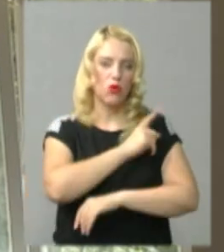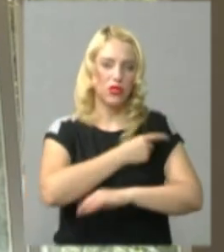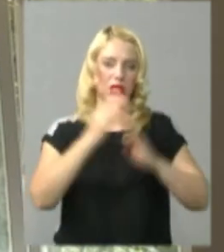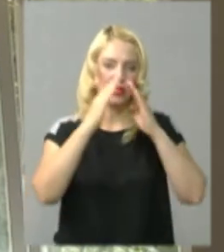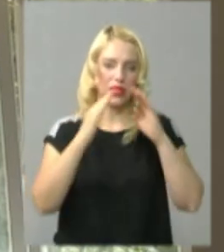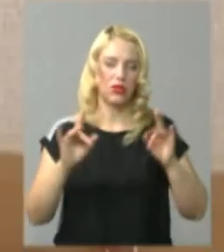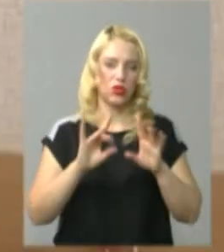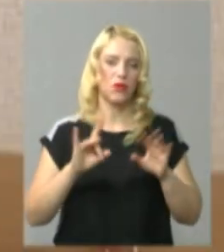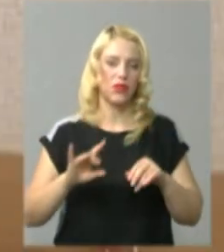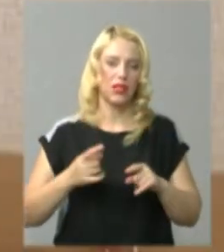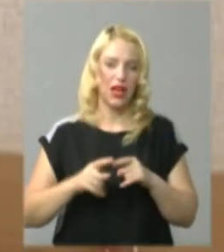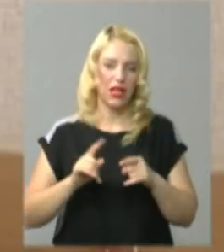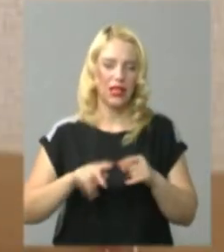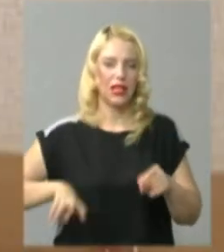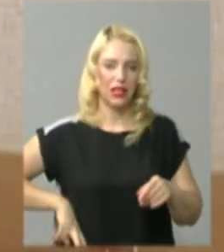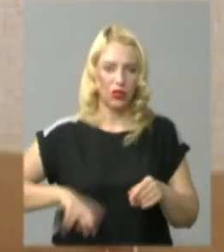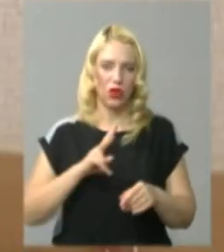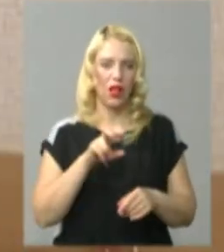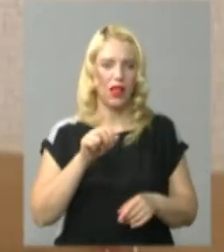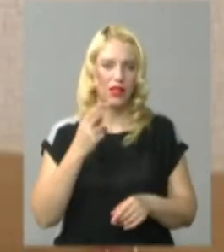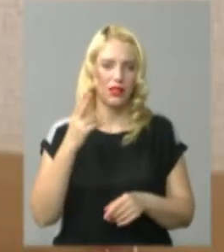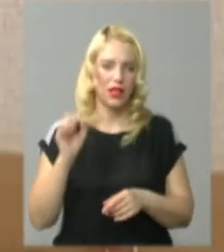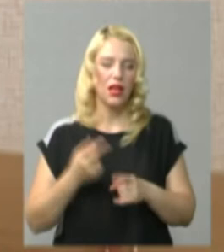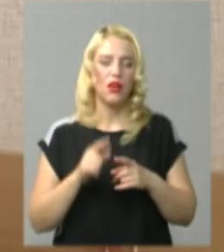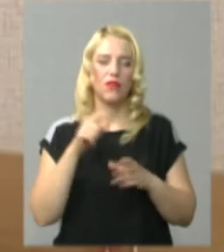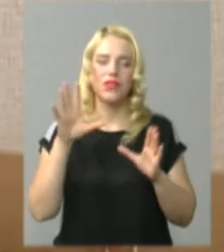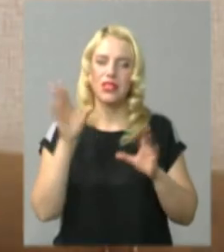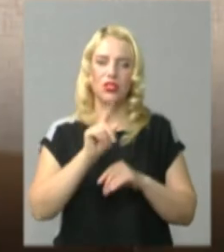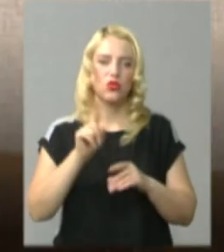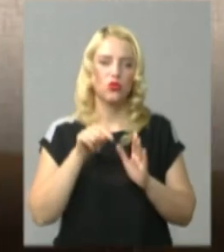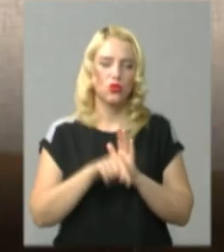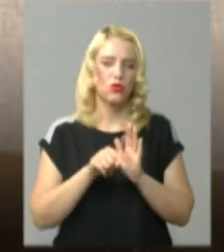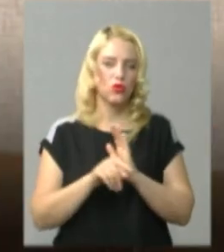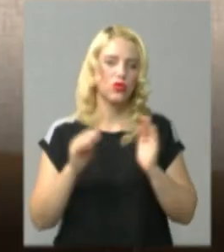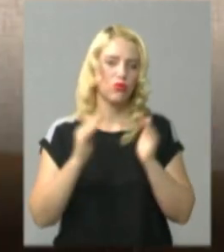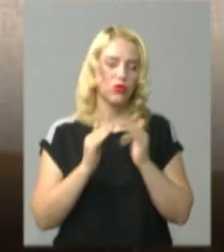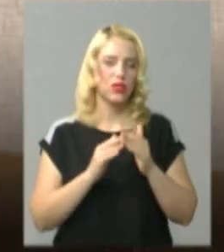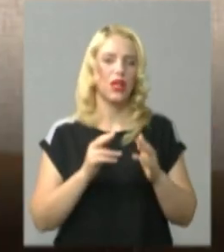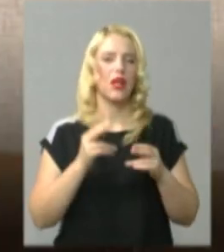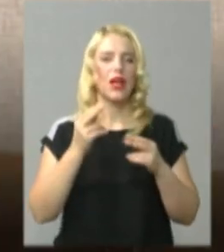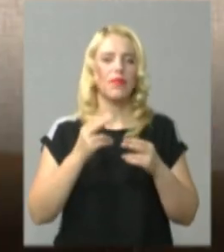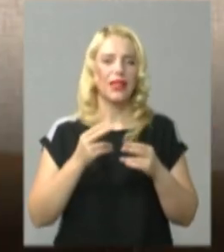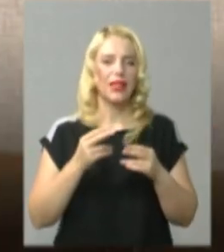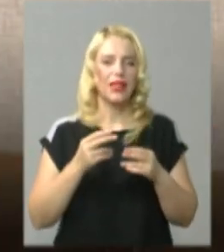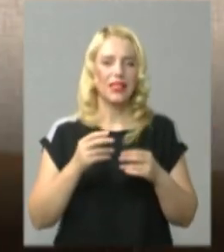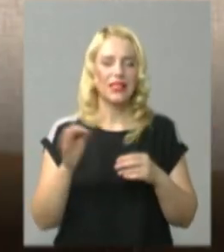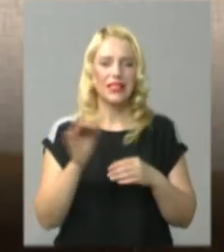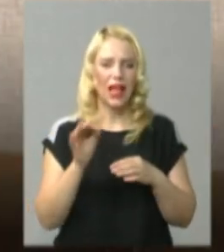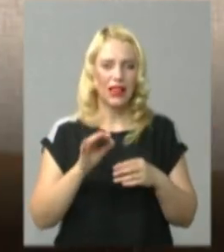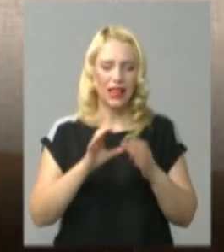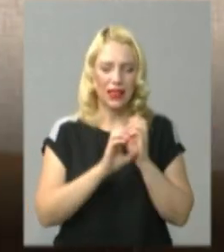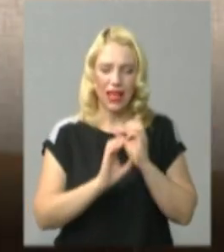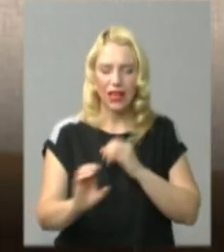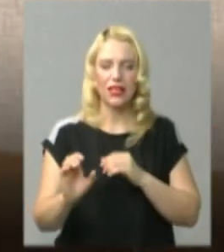серцево-судиного центру Андрій Кланца. Абсолютно все, що стосується будівлі, сантехніка, електрика,